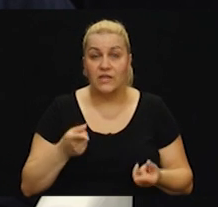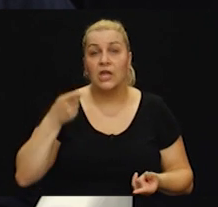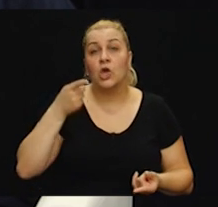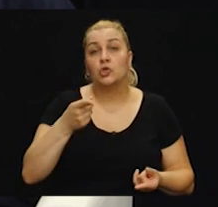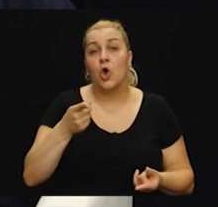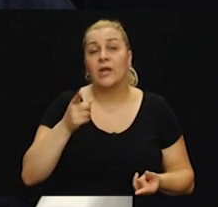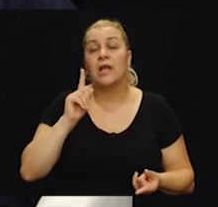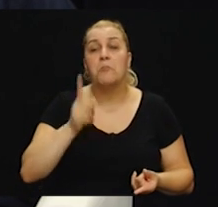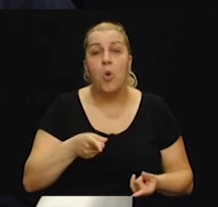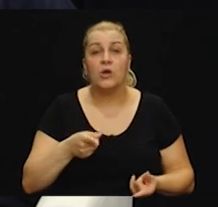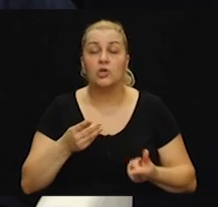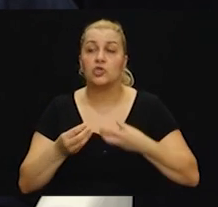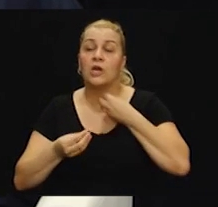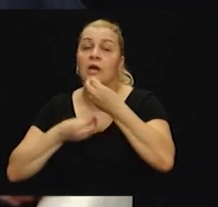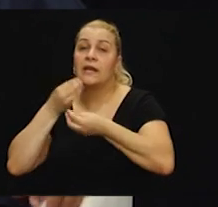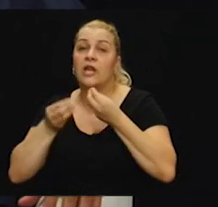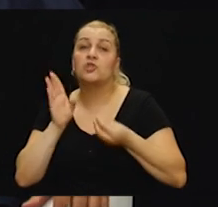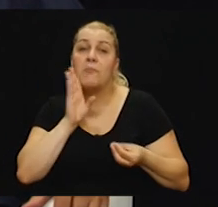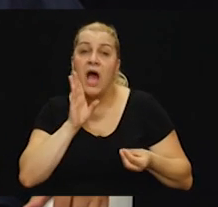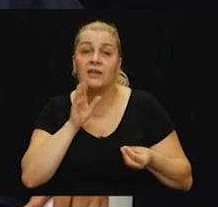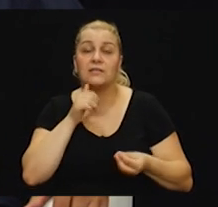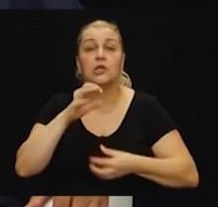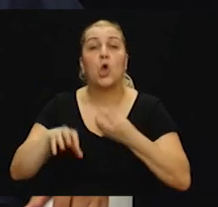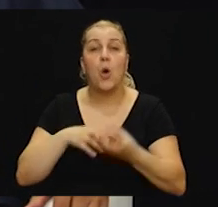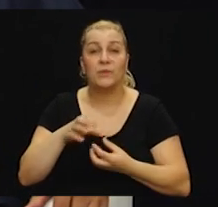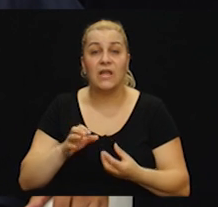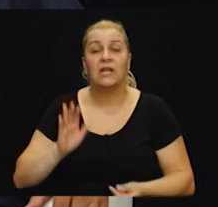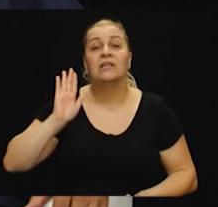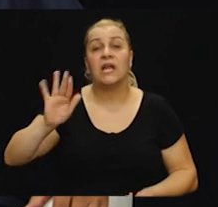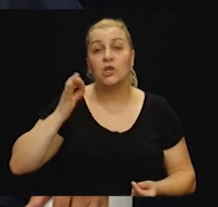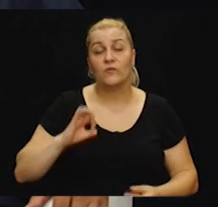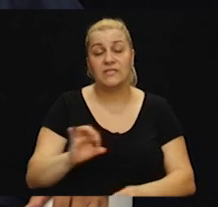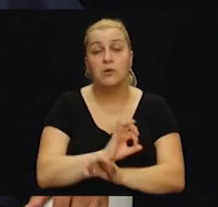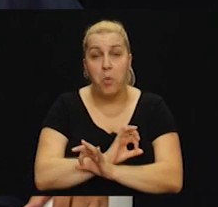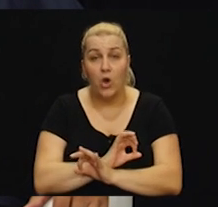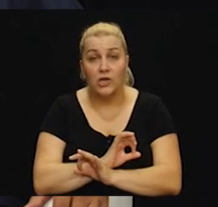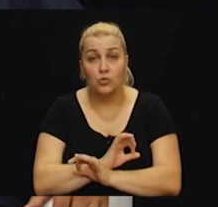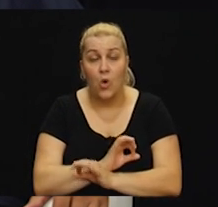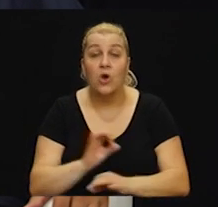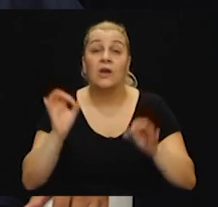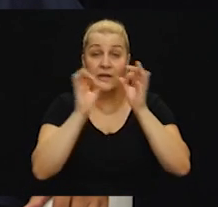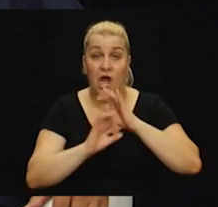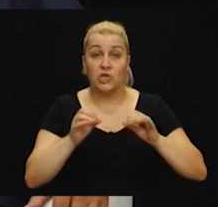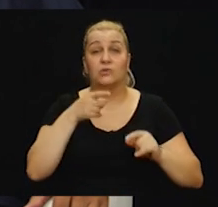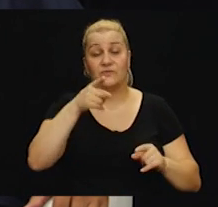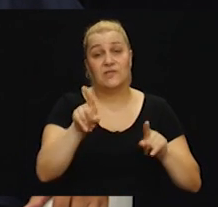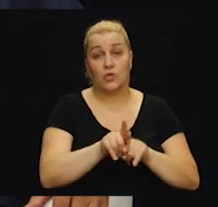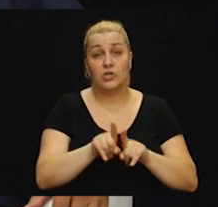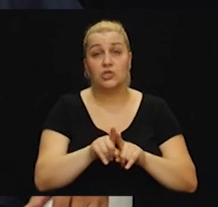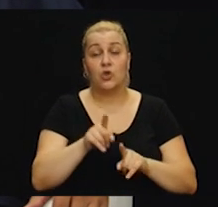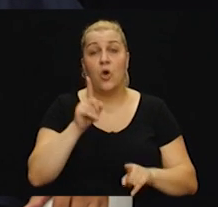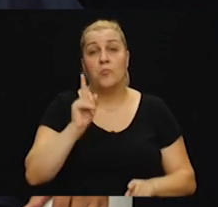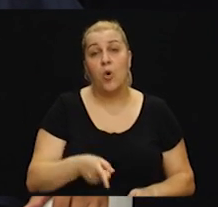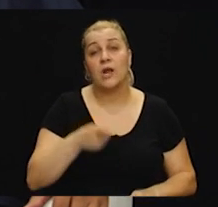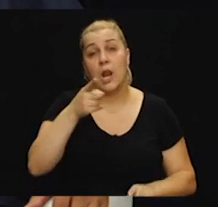saopćiti, priopćiti majs ili rodbini da je njihov sin pogimio. Eto, nažalost, i vi ste imali jednu tu,